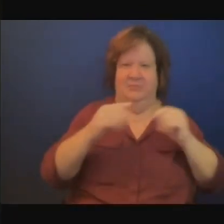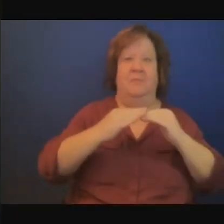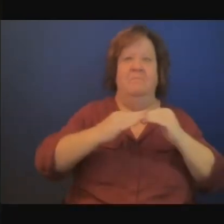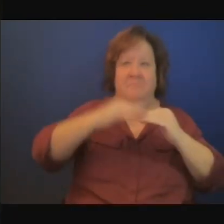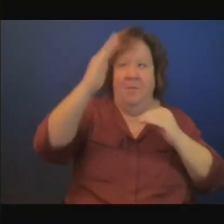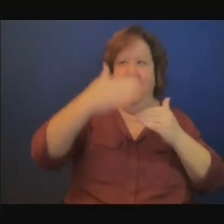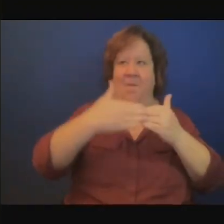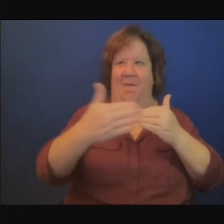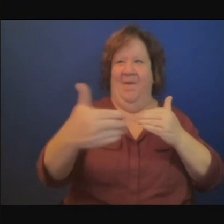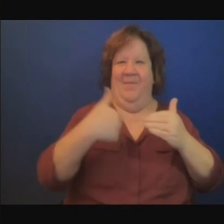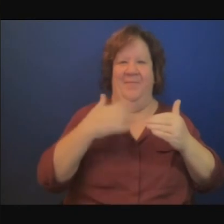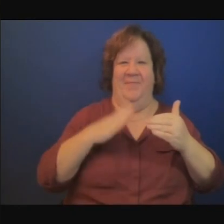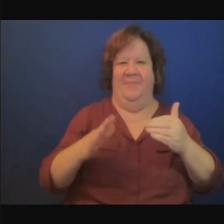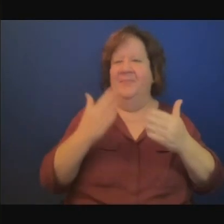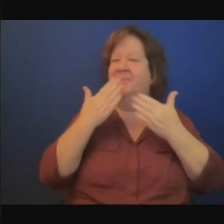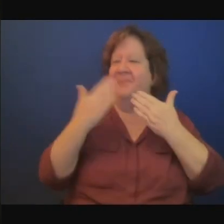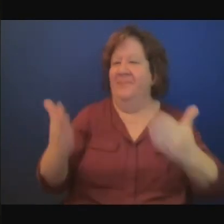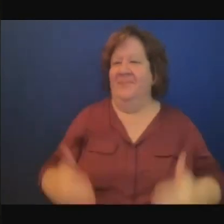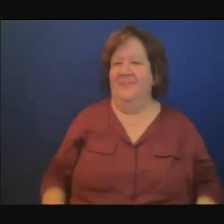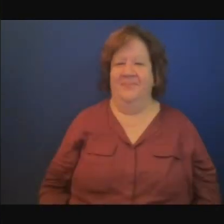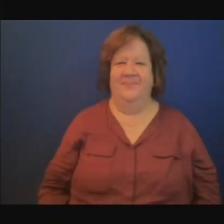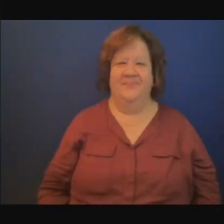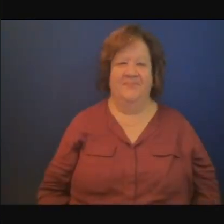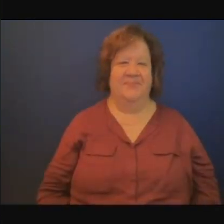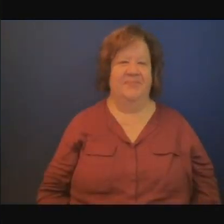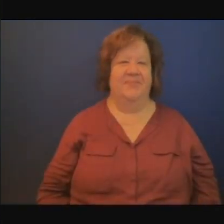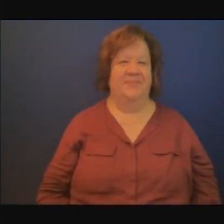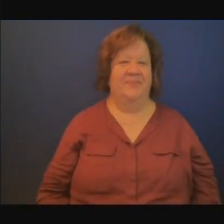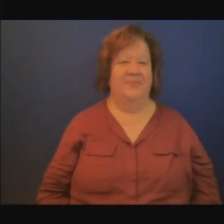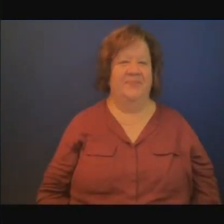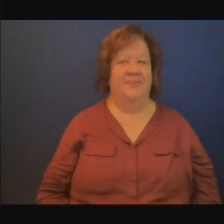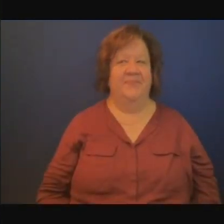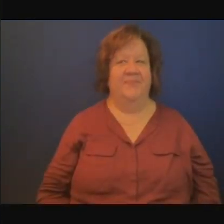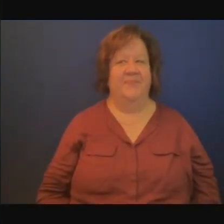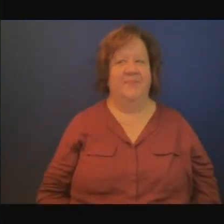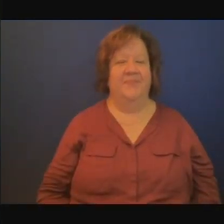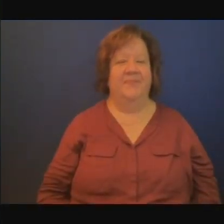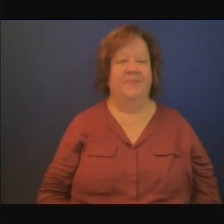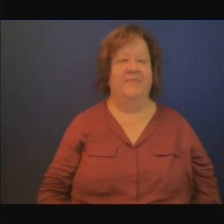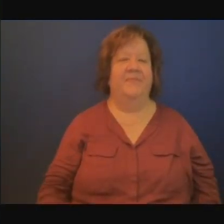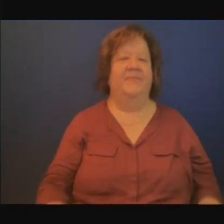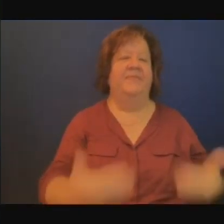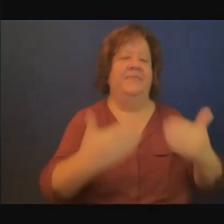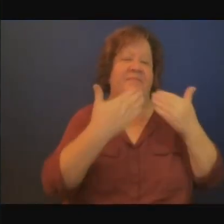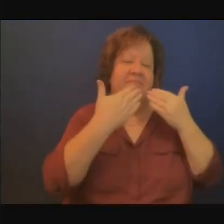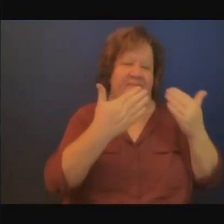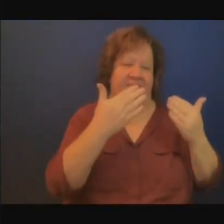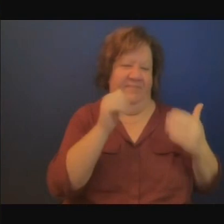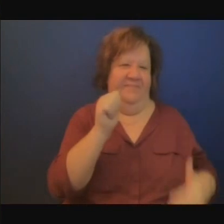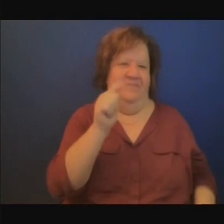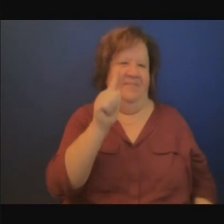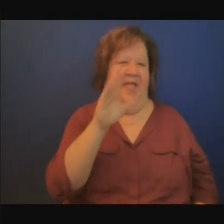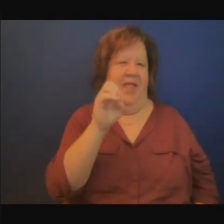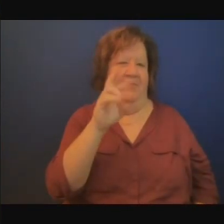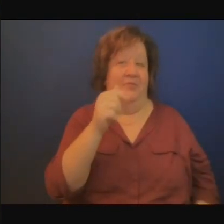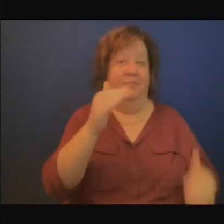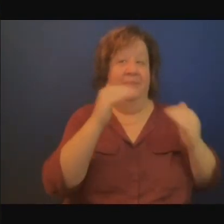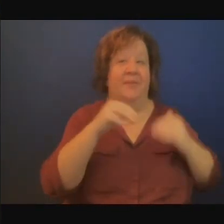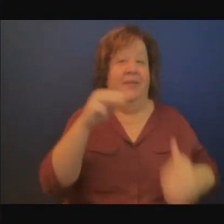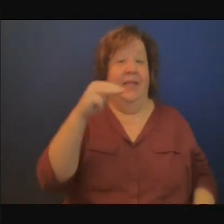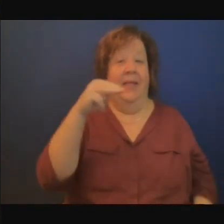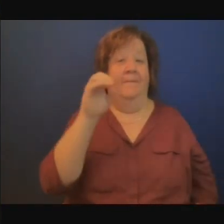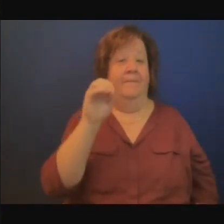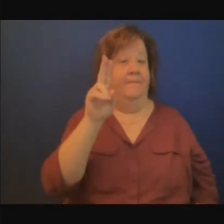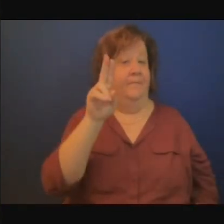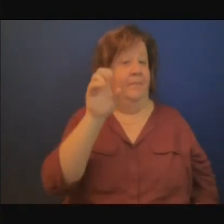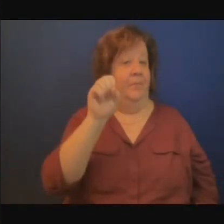merci beaucoup d'avoir organisé ce débat merci je vais donner la parole à Moussa et Charlemagne avez-vous des